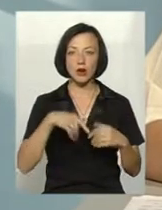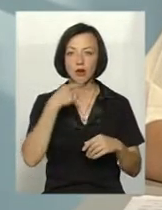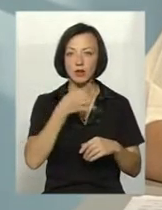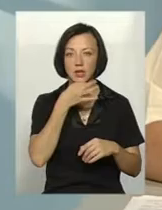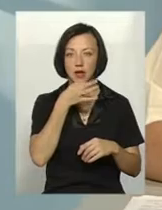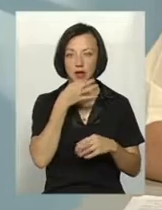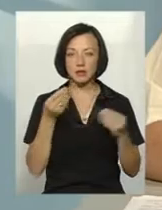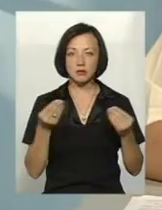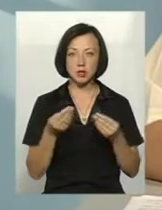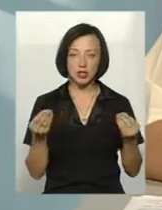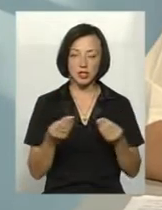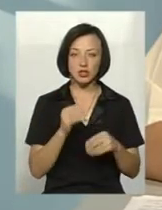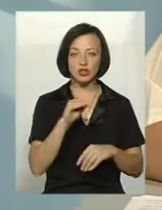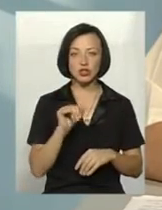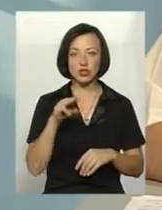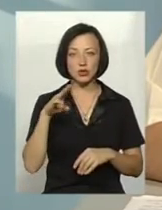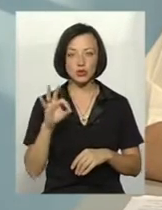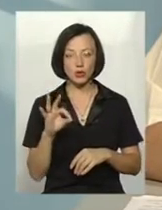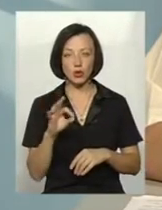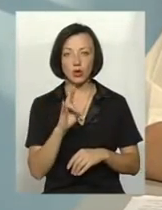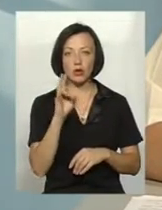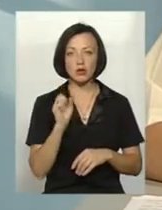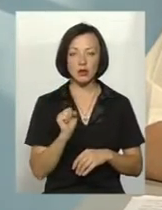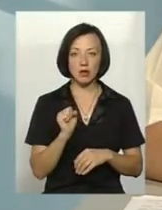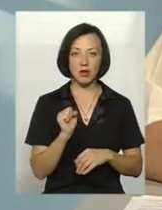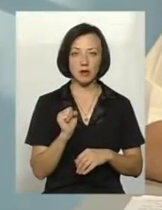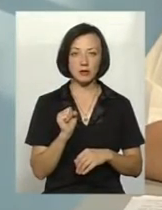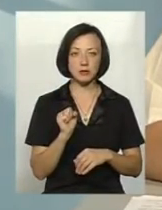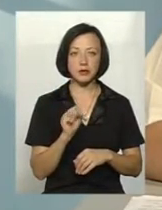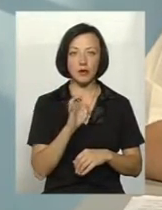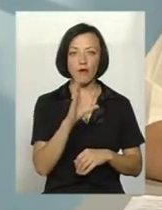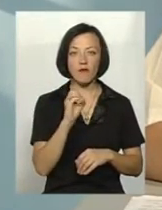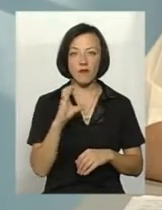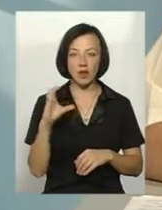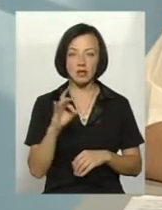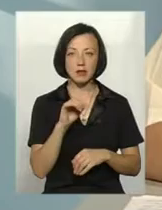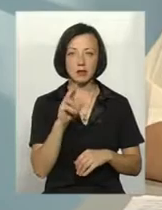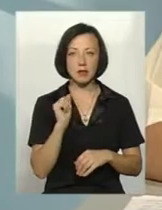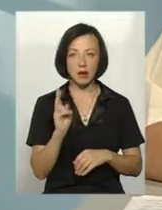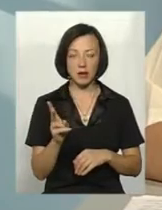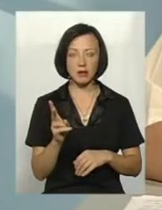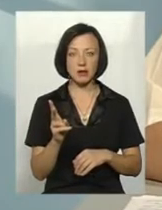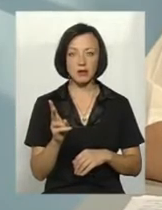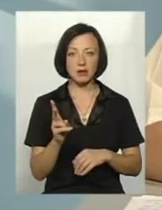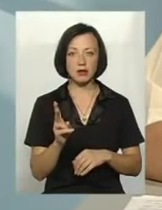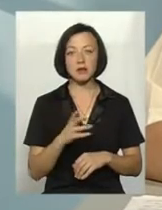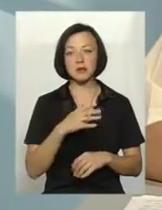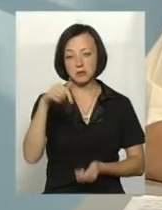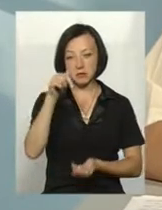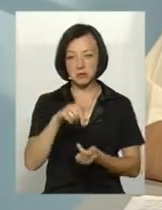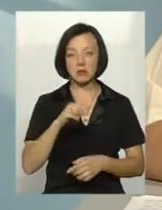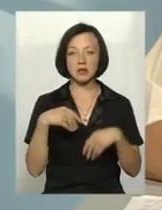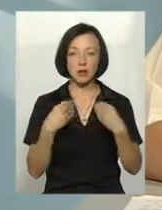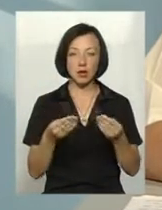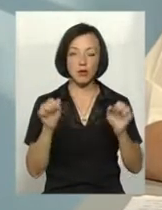зернові, на пшеницю, на жито, на весь і ріпак. Вона досить приємлива і дає